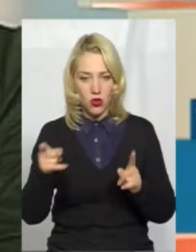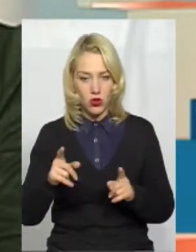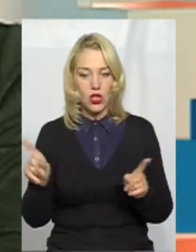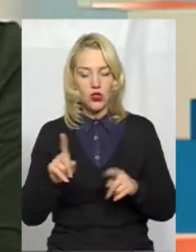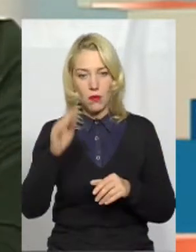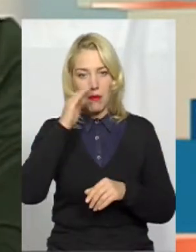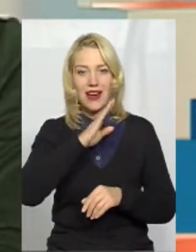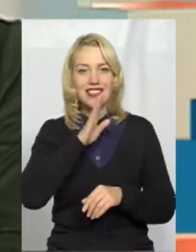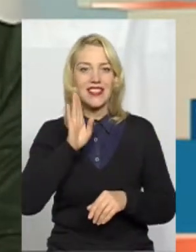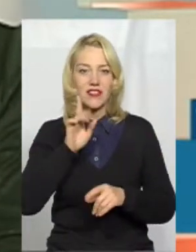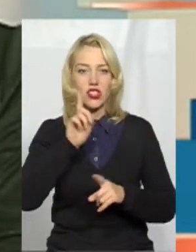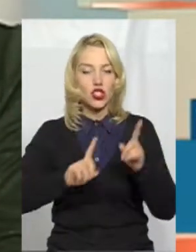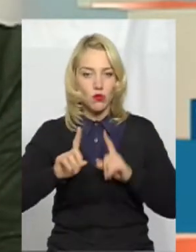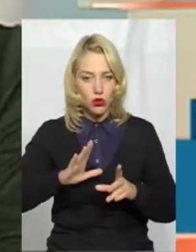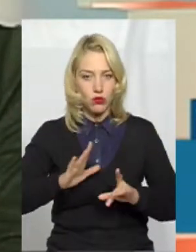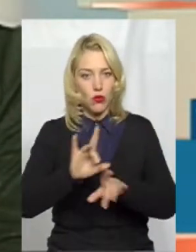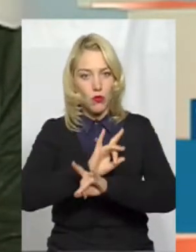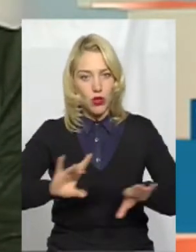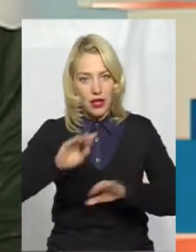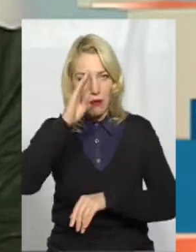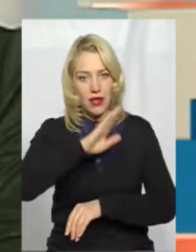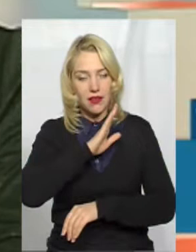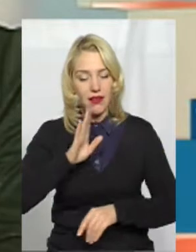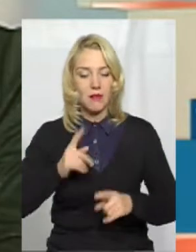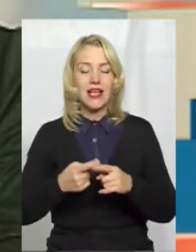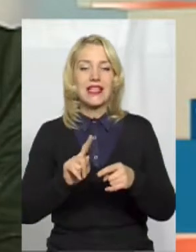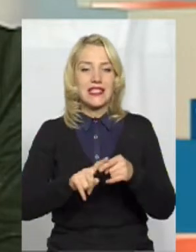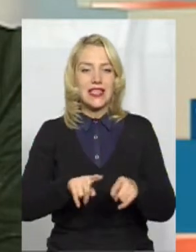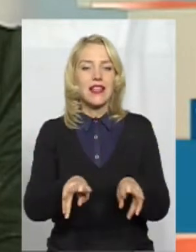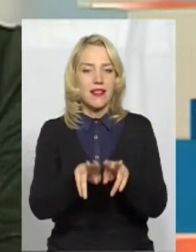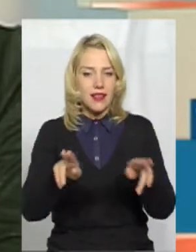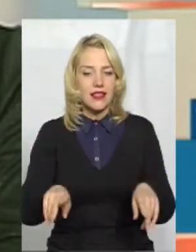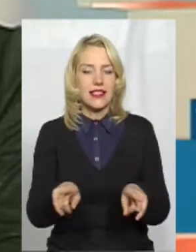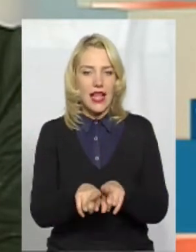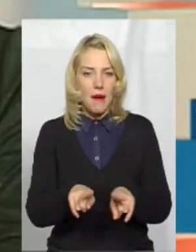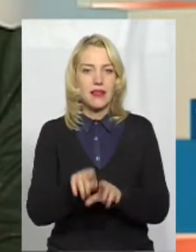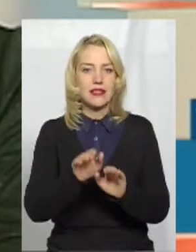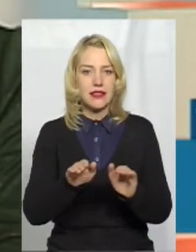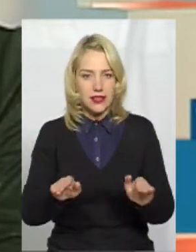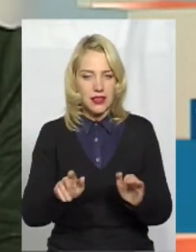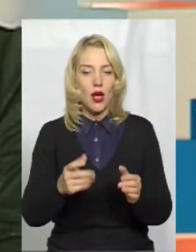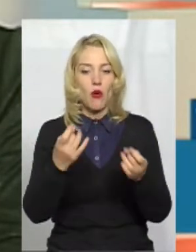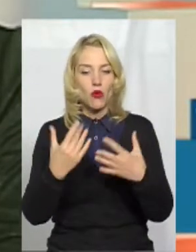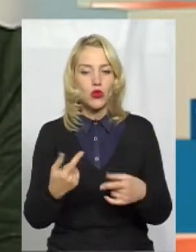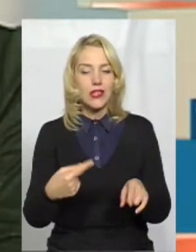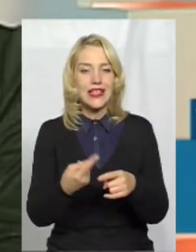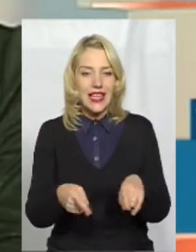зборах має бути пояснено батькам, що це такі самі діти. Просто вони мають